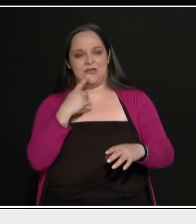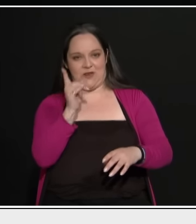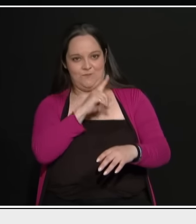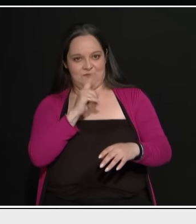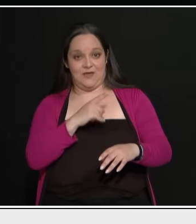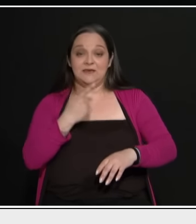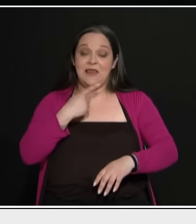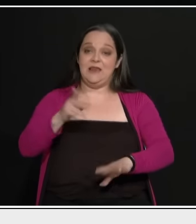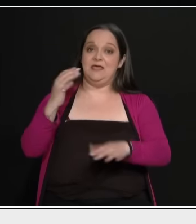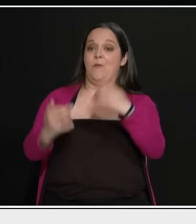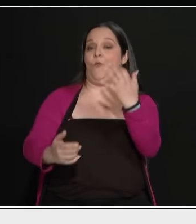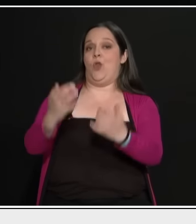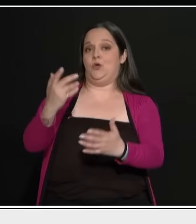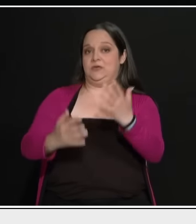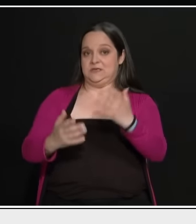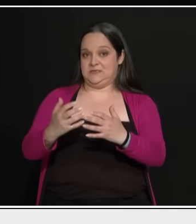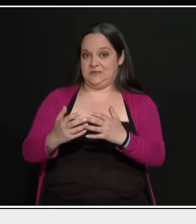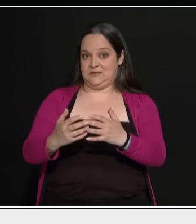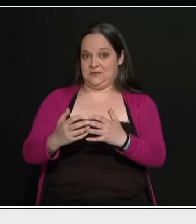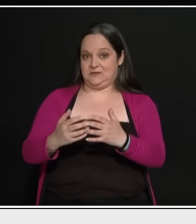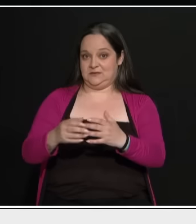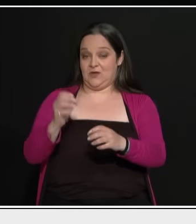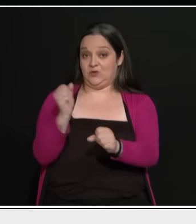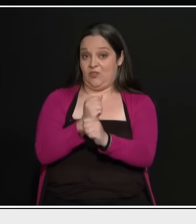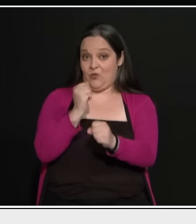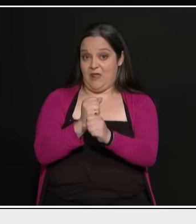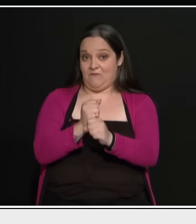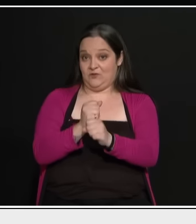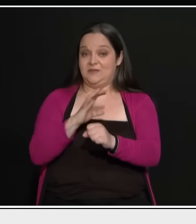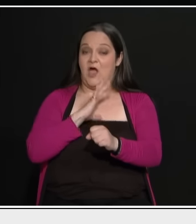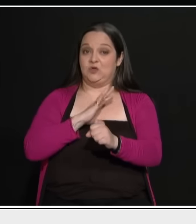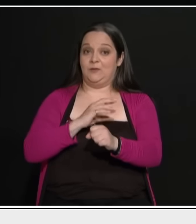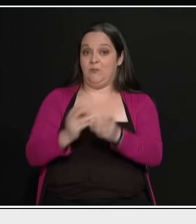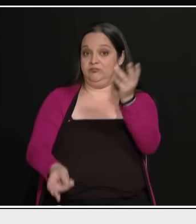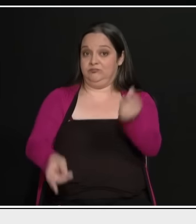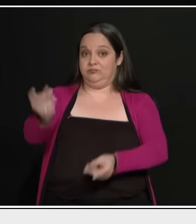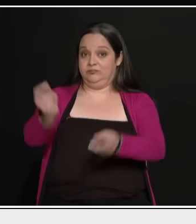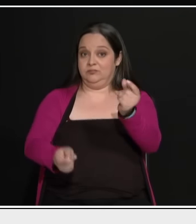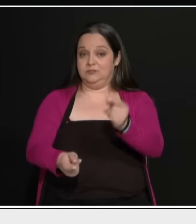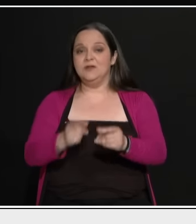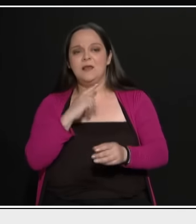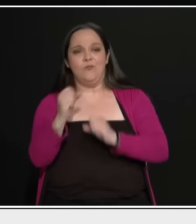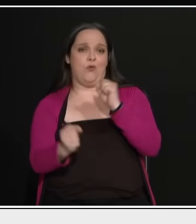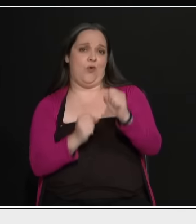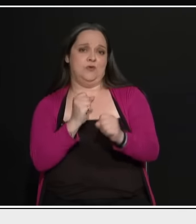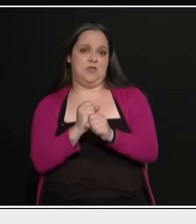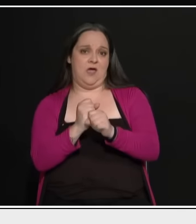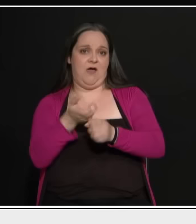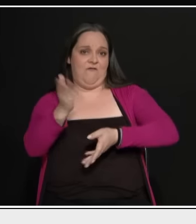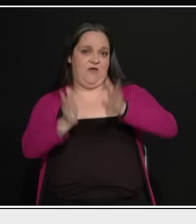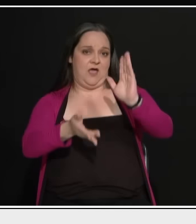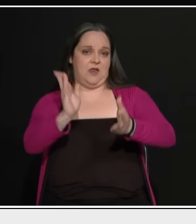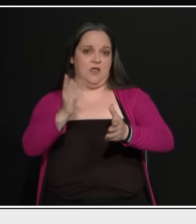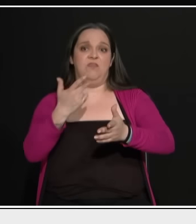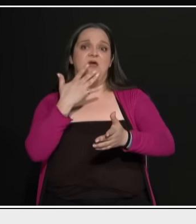εκτιμά ως εργαζομένους αυτούς που εξήλθαν. Ναι, αλλά έχουν φύγει εδώ και χρόνια οι περισσότεροι. Δεν έχουν φύγει τα τελευταία